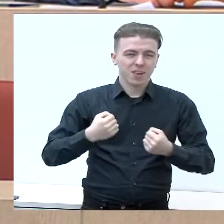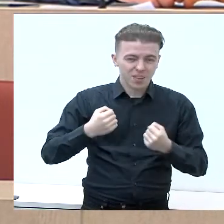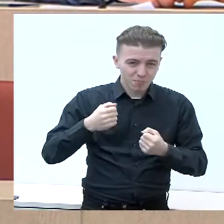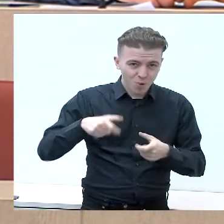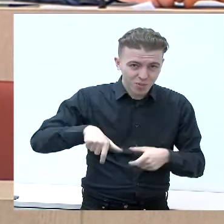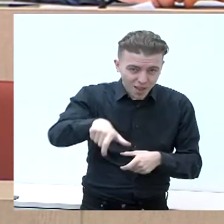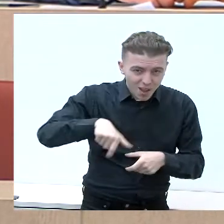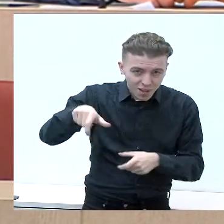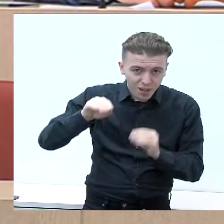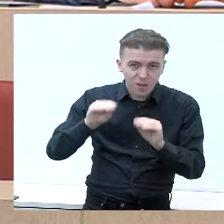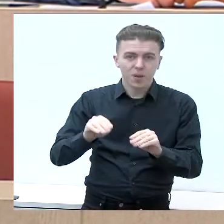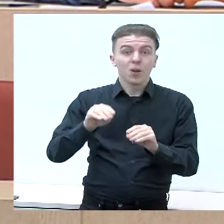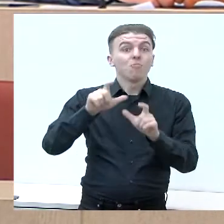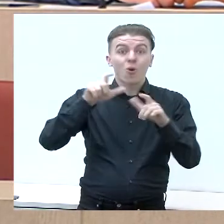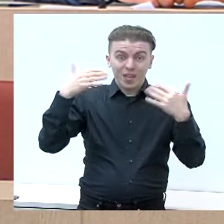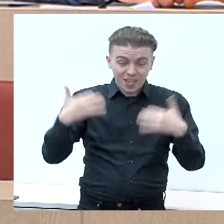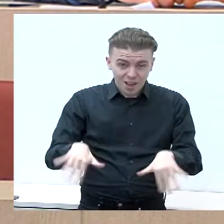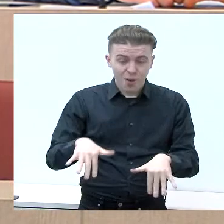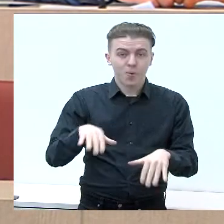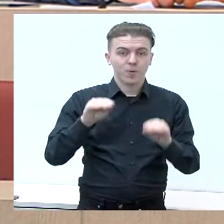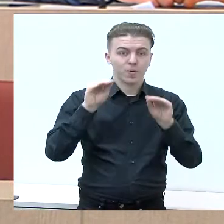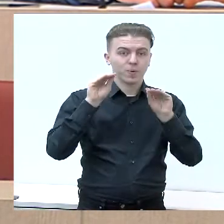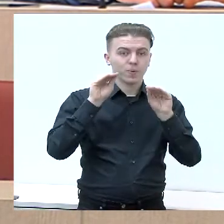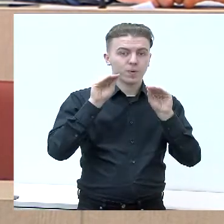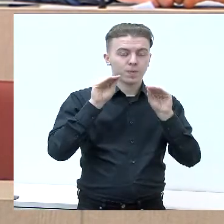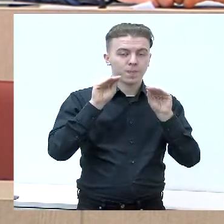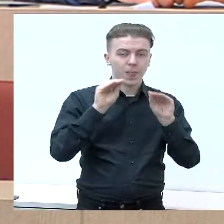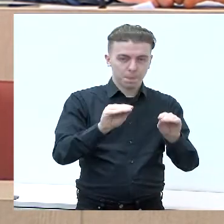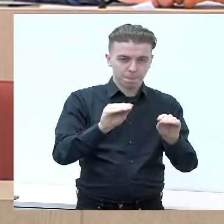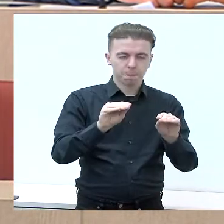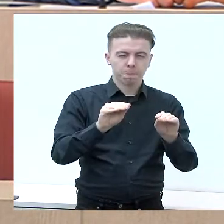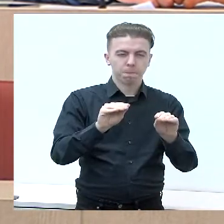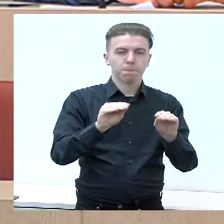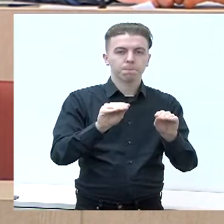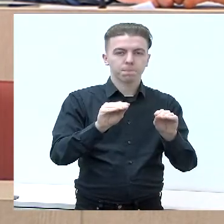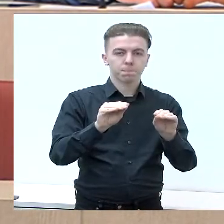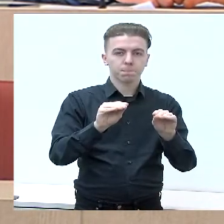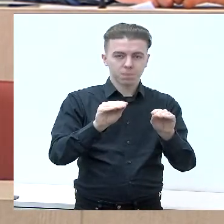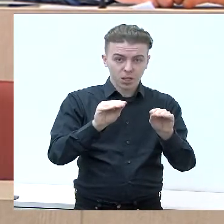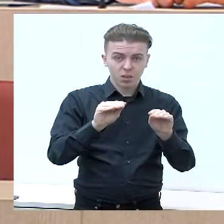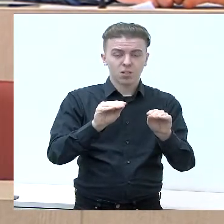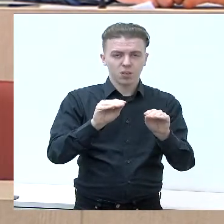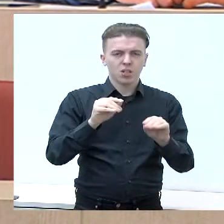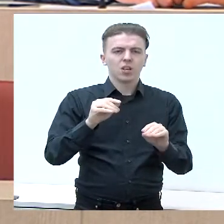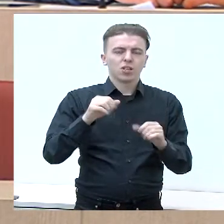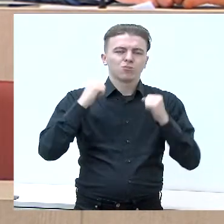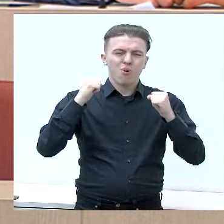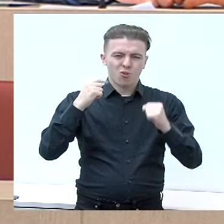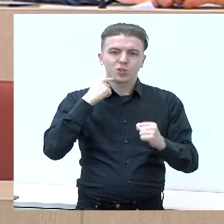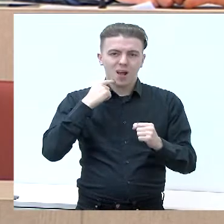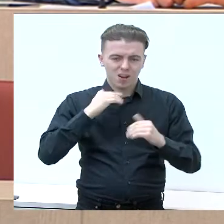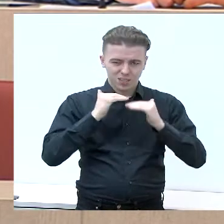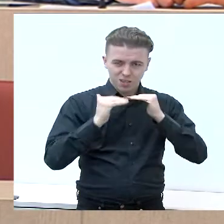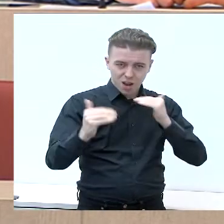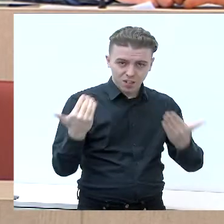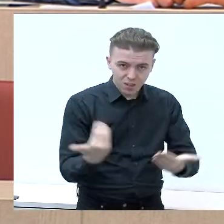įrengti naujas sporto salės danga, taip